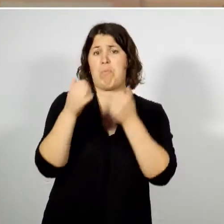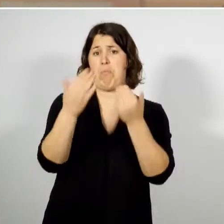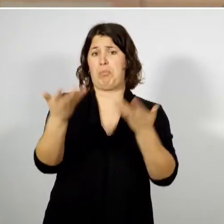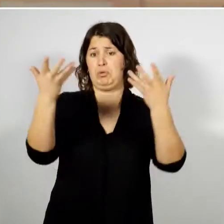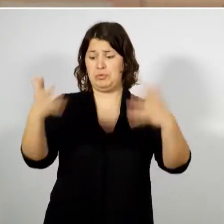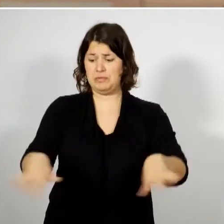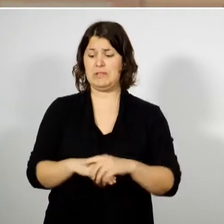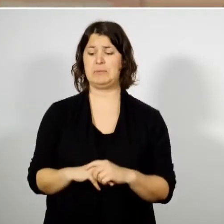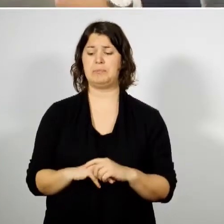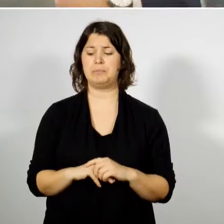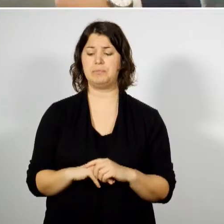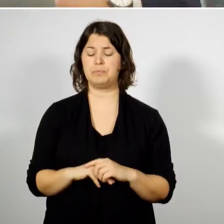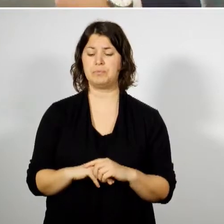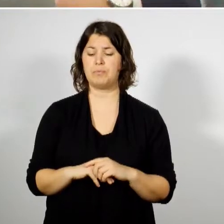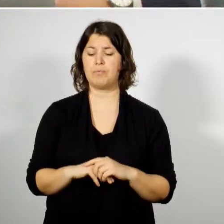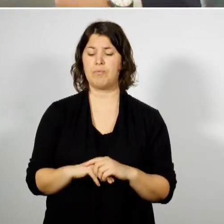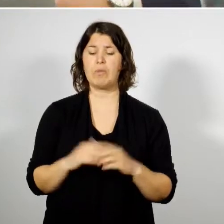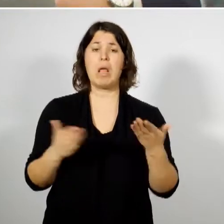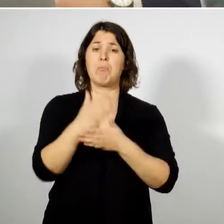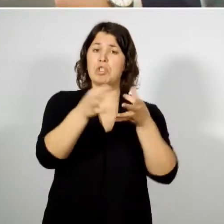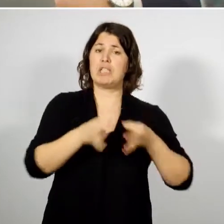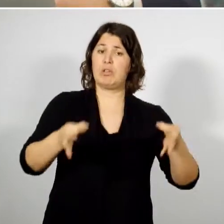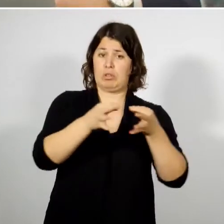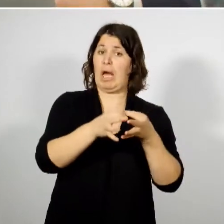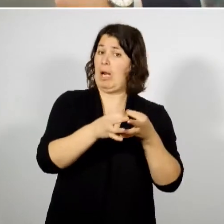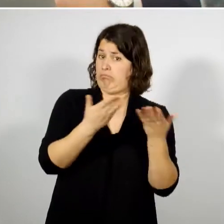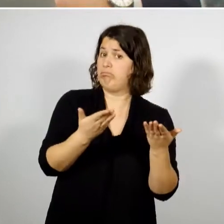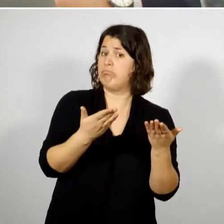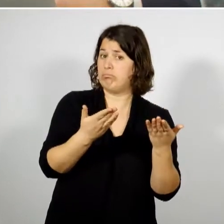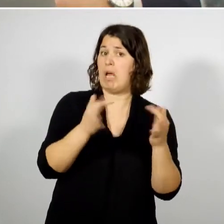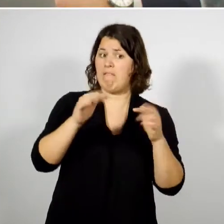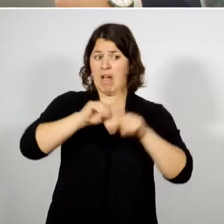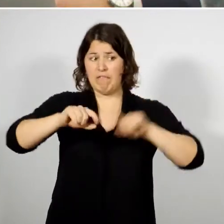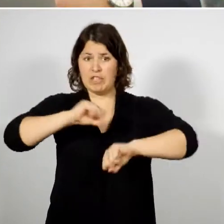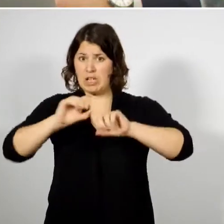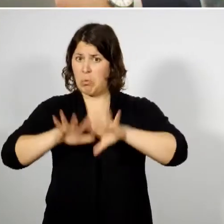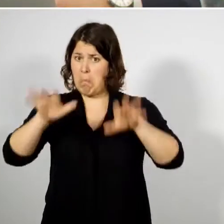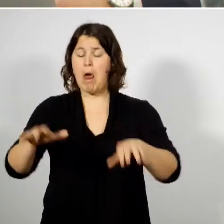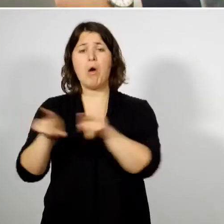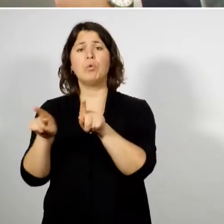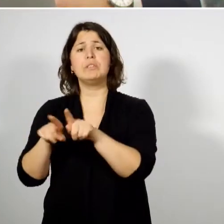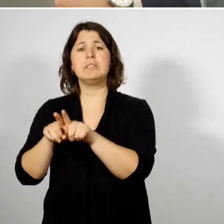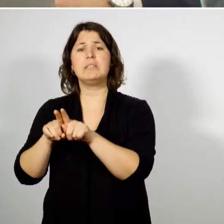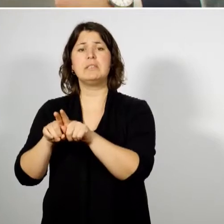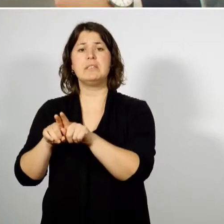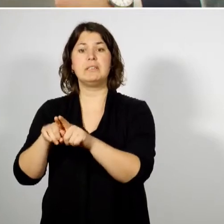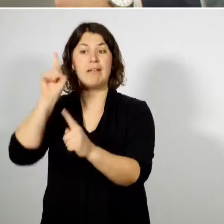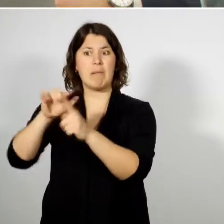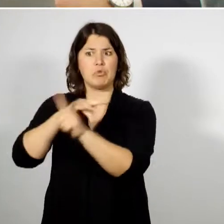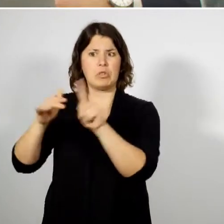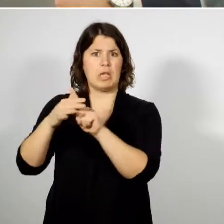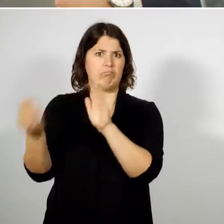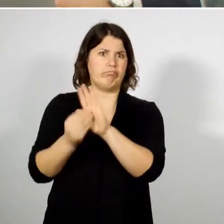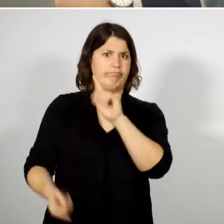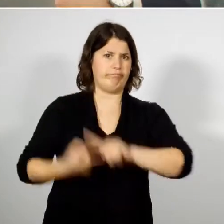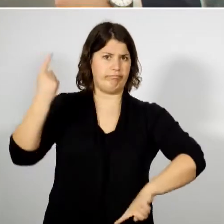'assise de notre élaboration. Projet territorial d'ailleurs, très dense en fiche d'action et très poussé sur l'entrée sociale, et nous